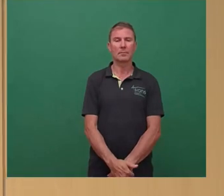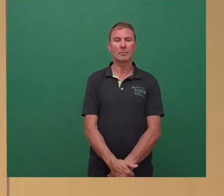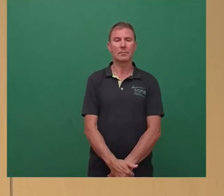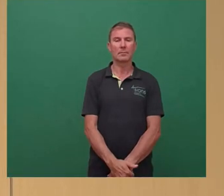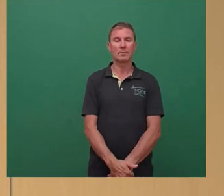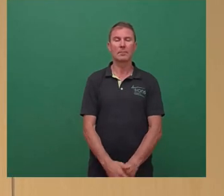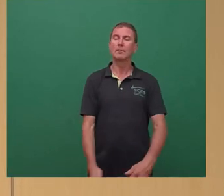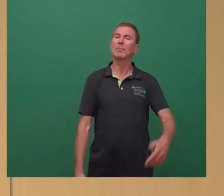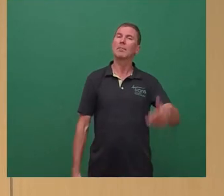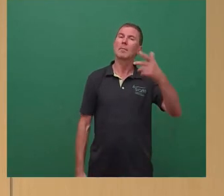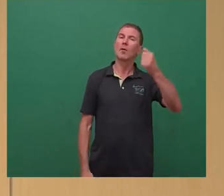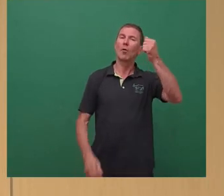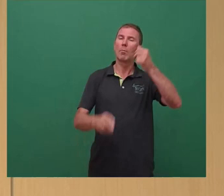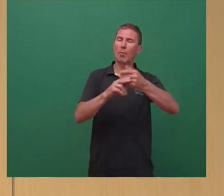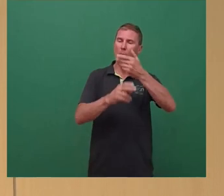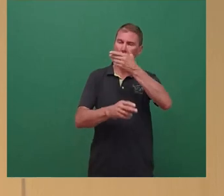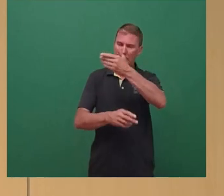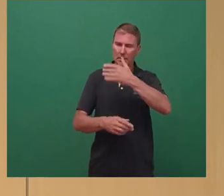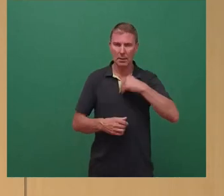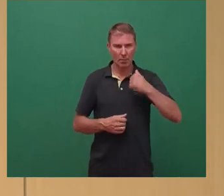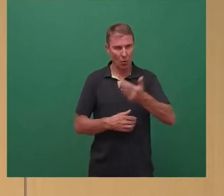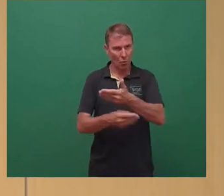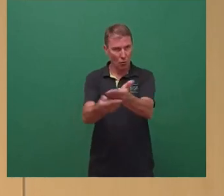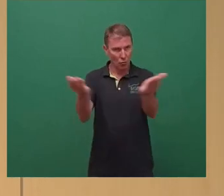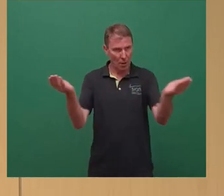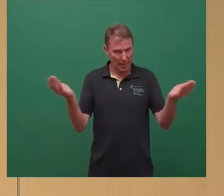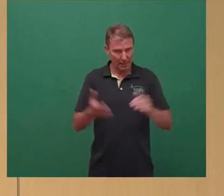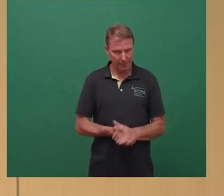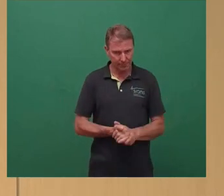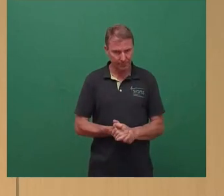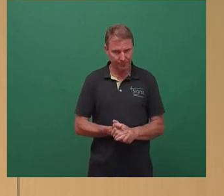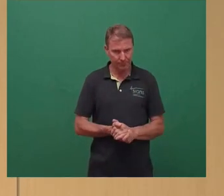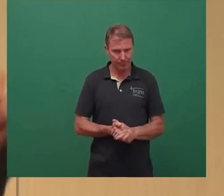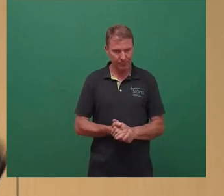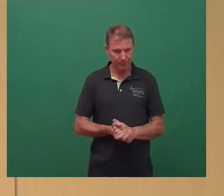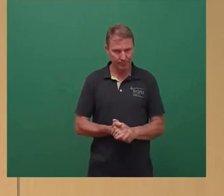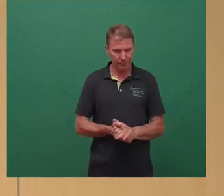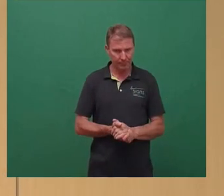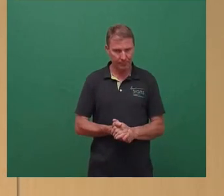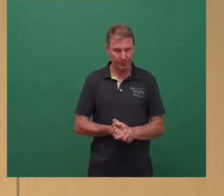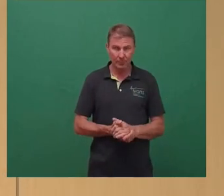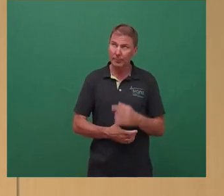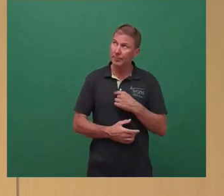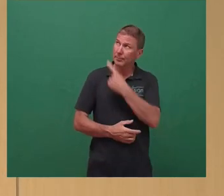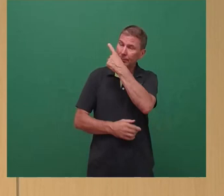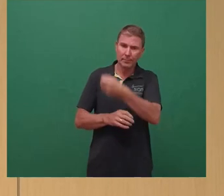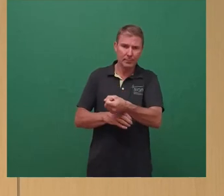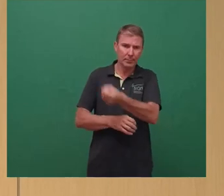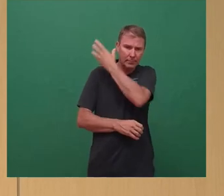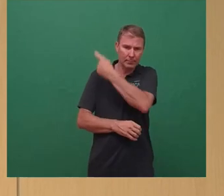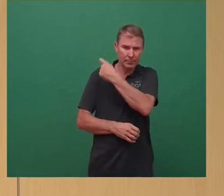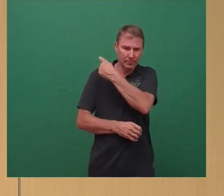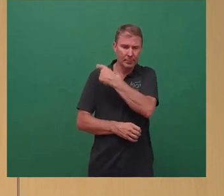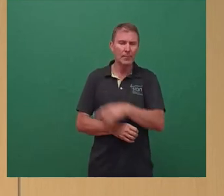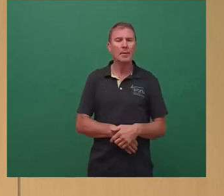Herr Oberbürgermeister, liebe Kolleginnen und Kollegen, was ich Ihnen dargestellt habe, das ist die